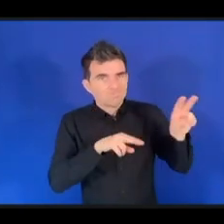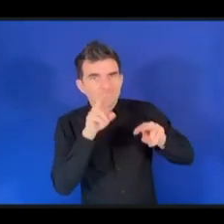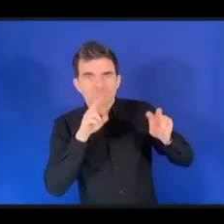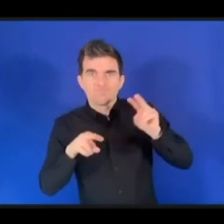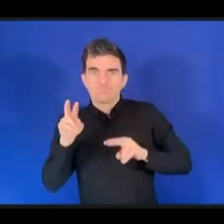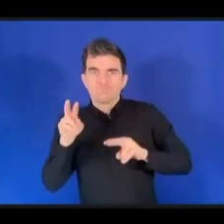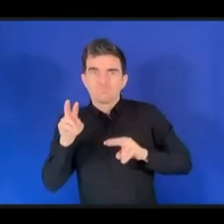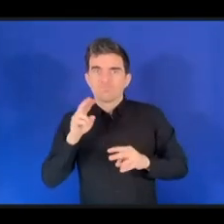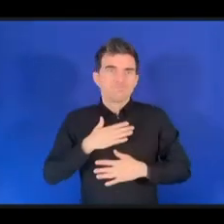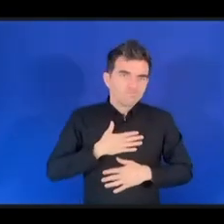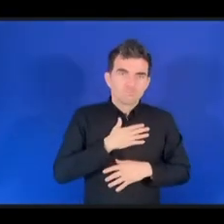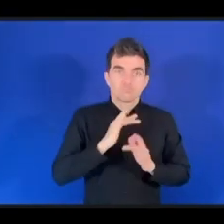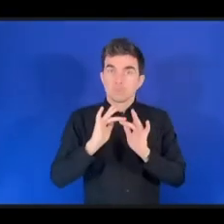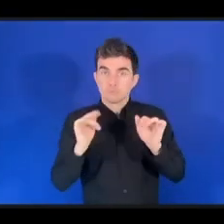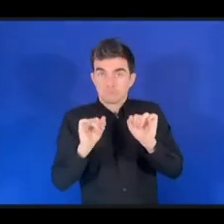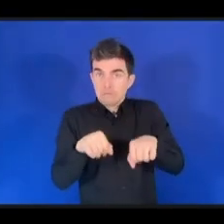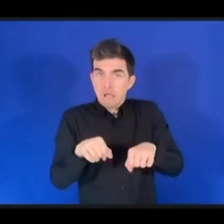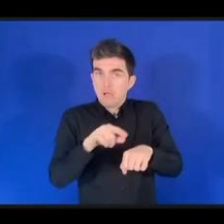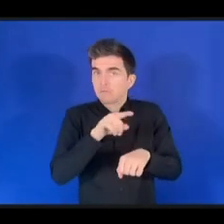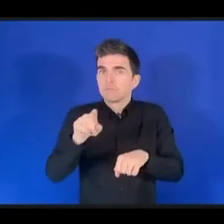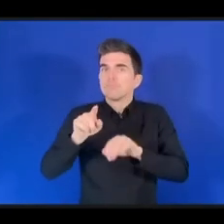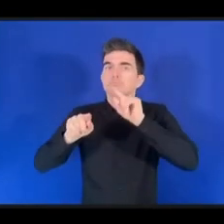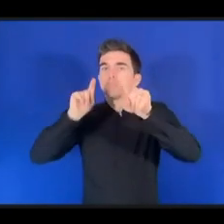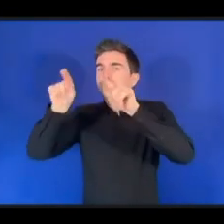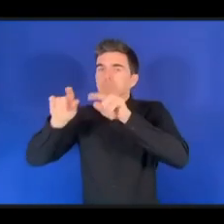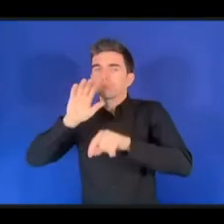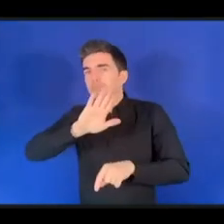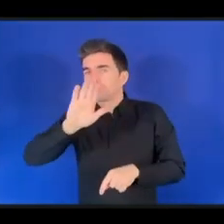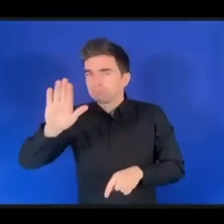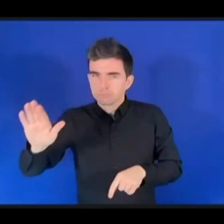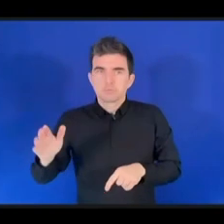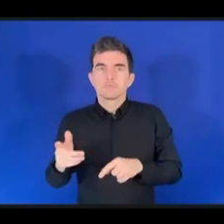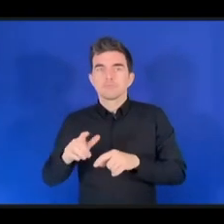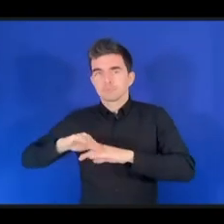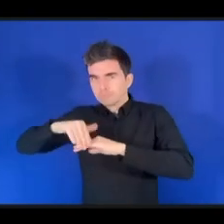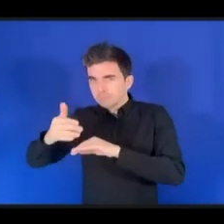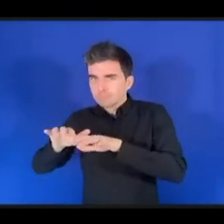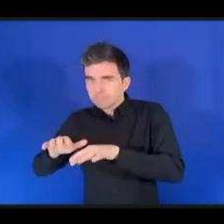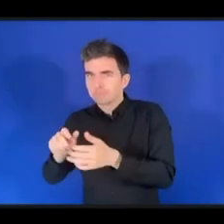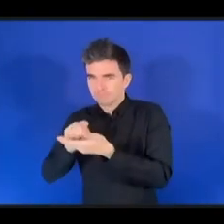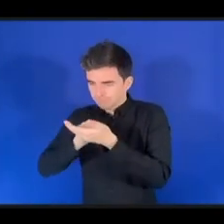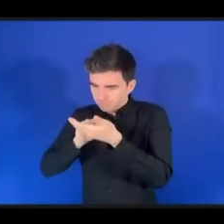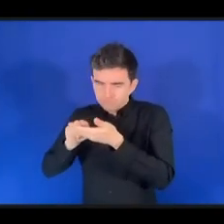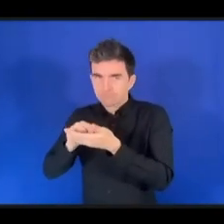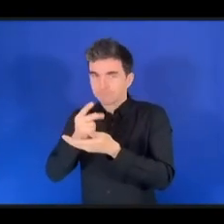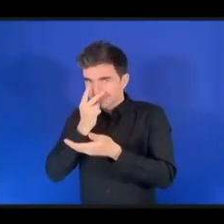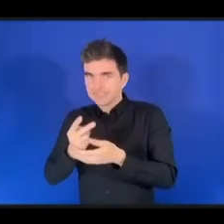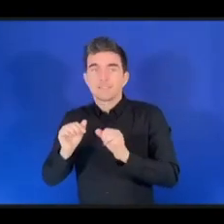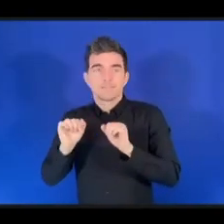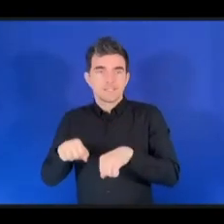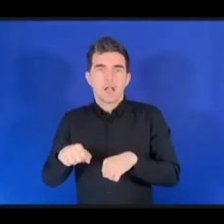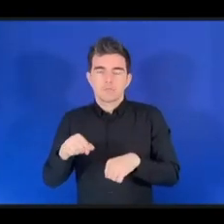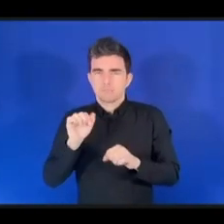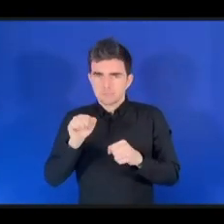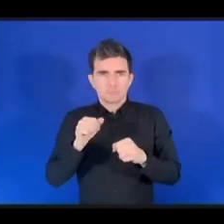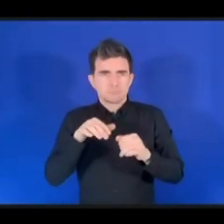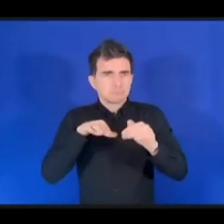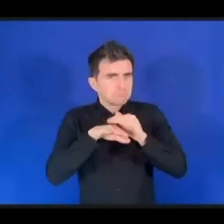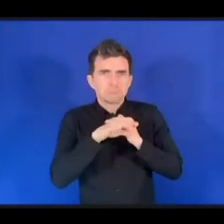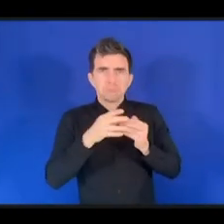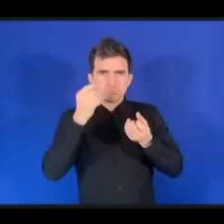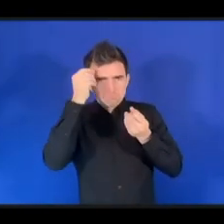процессе. Я думаю, что если вас интересует Киото, то вы можете, уехав из города, продолжать получать